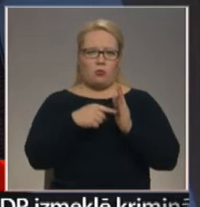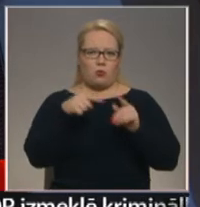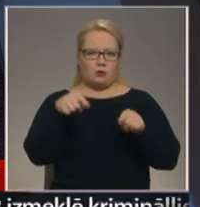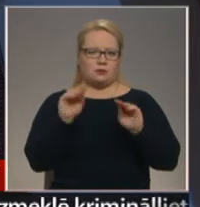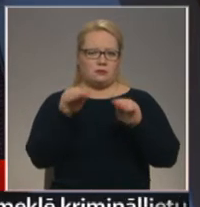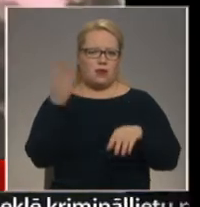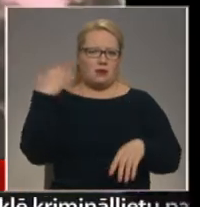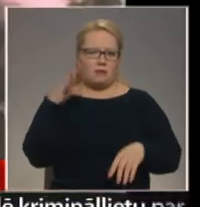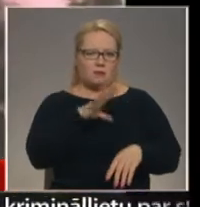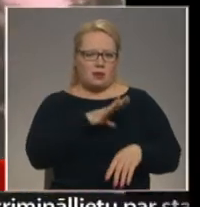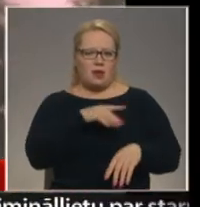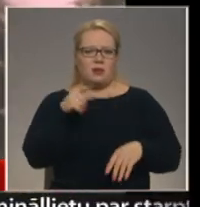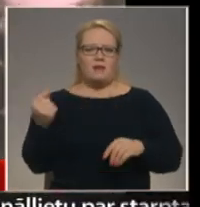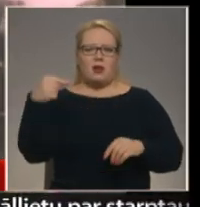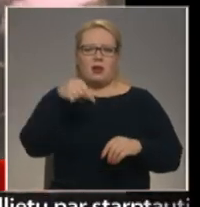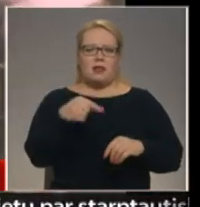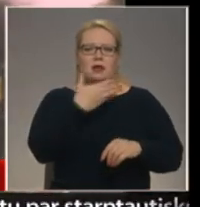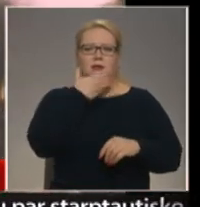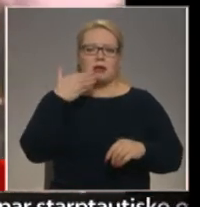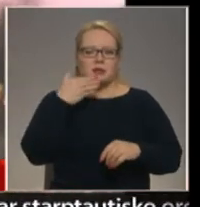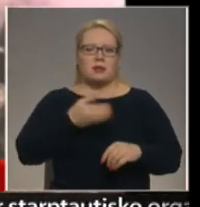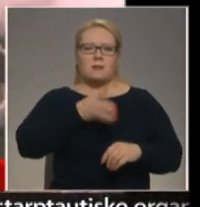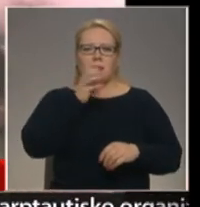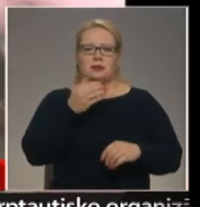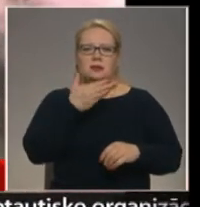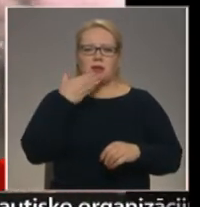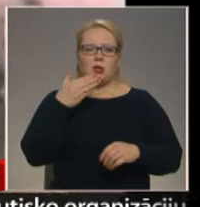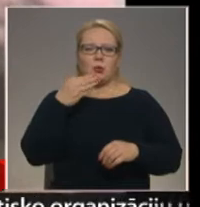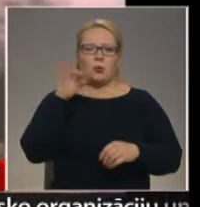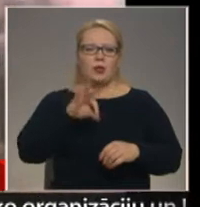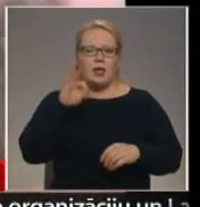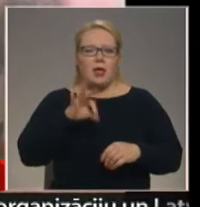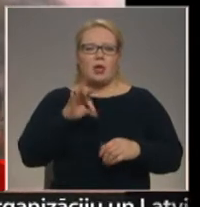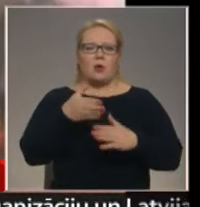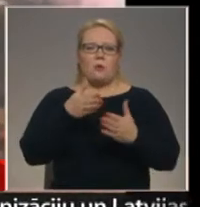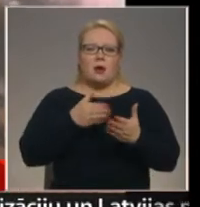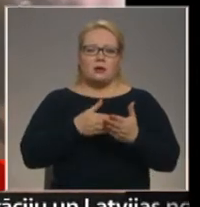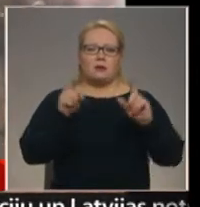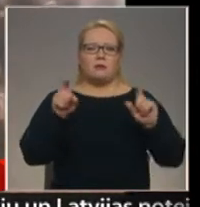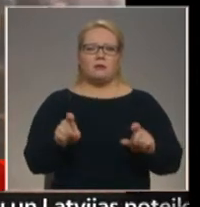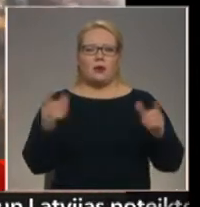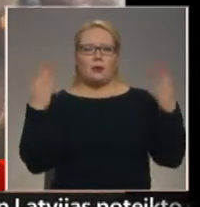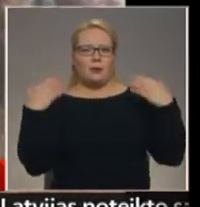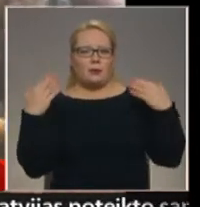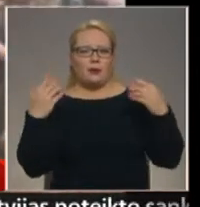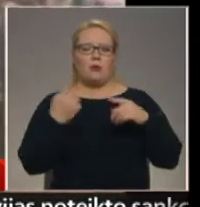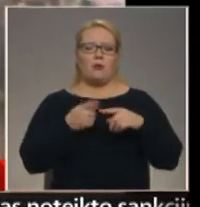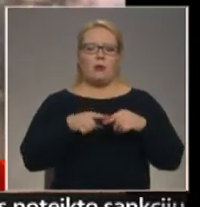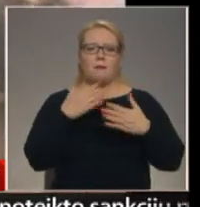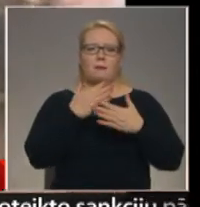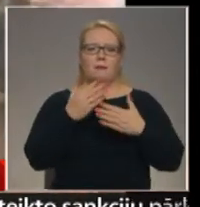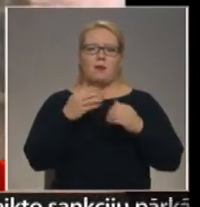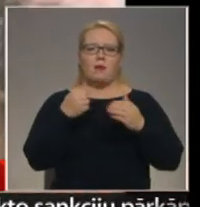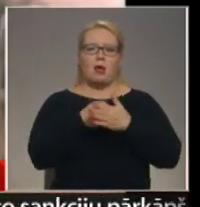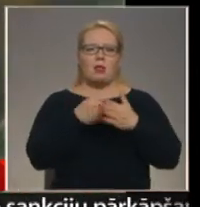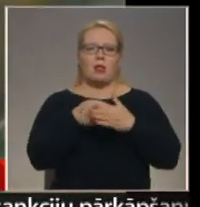ienākt un sasildīties, padzert ciltu teiju, maizītas, uz soliem atpūsties. Beidzot ar to, ka šeit